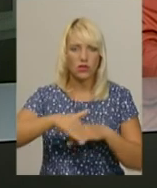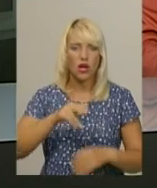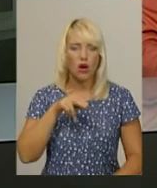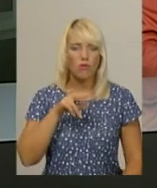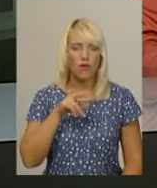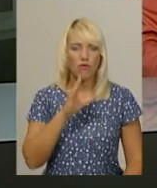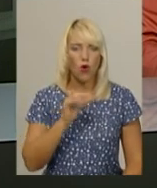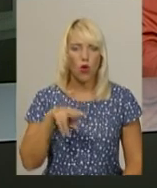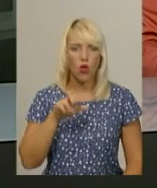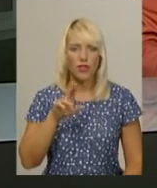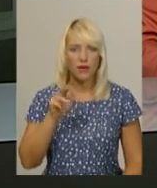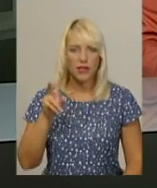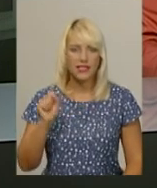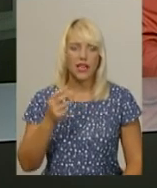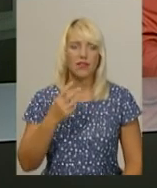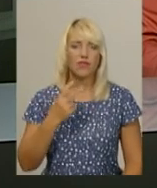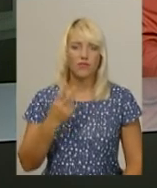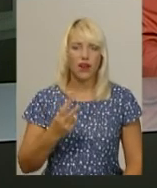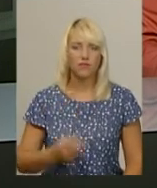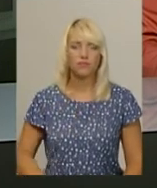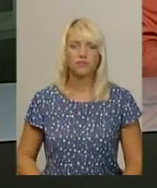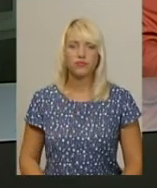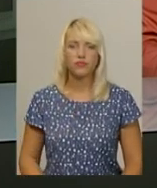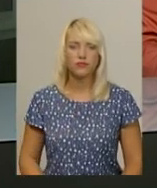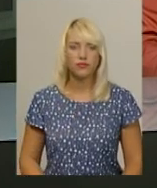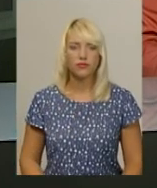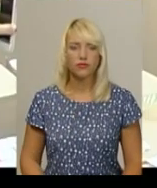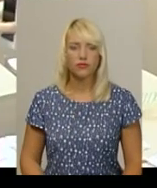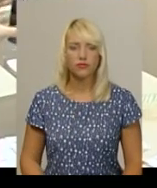Тривав він 2 години. Подробиці в сюжеті Дарини Денисенко.